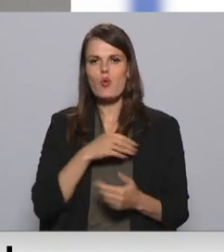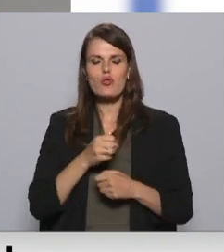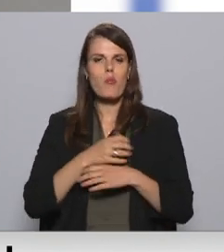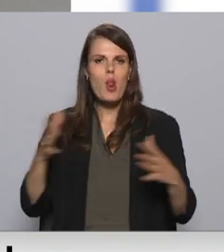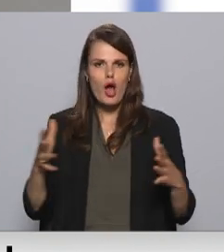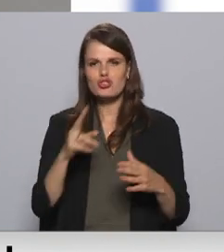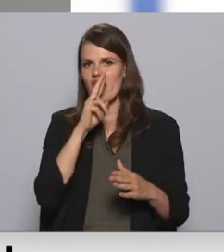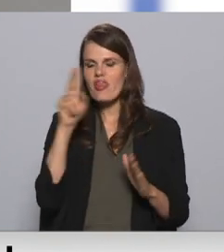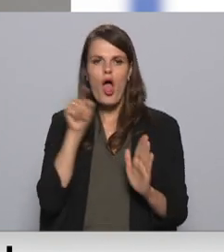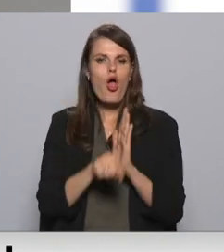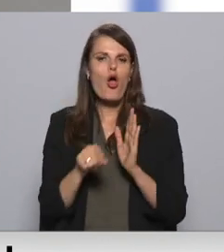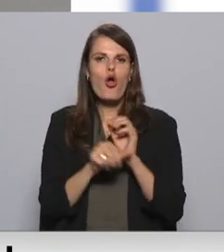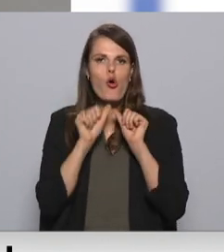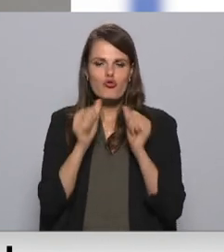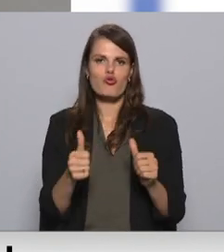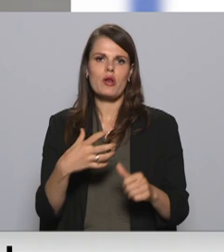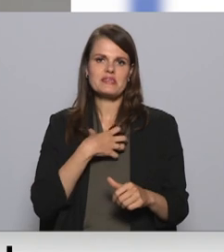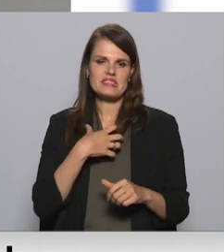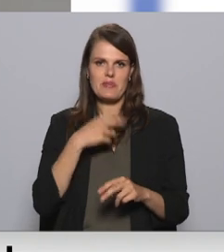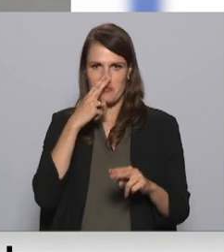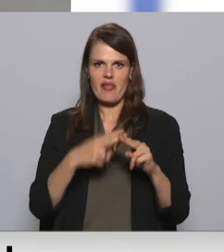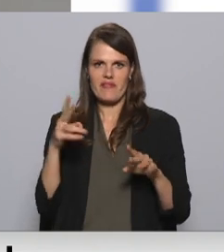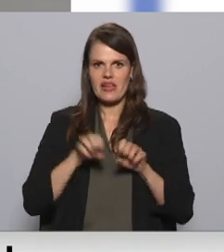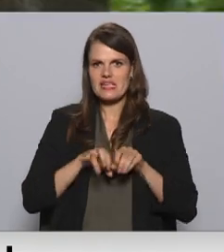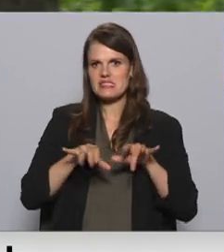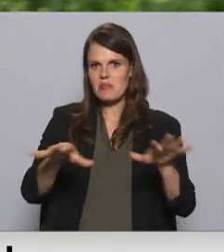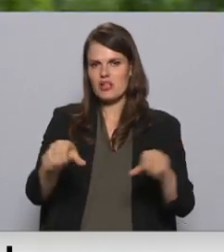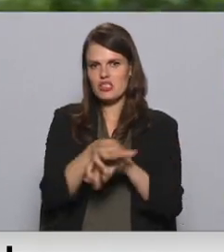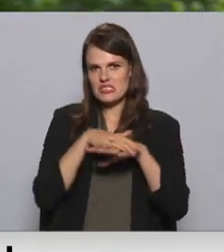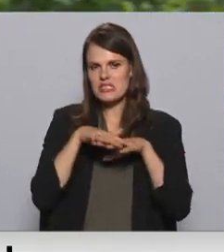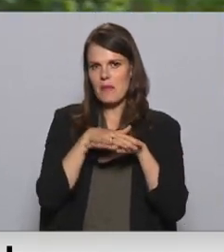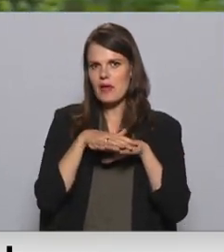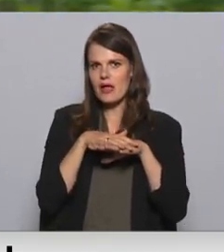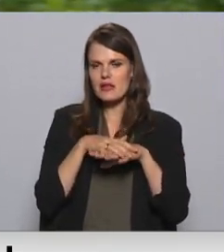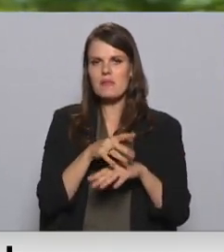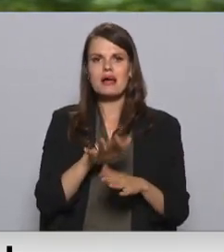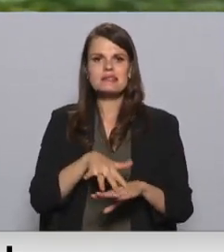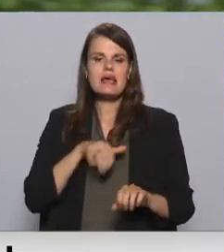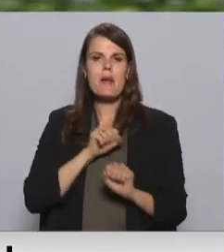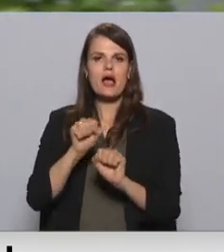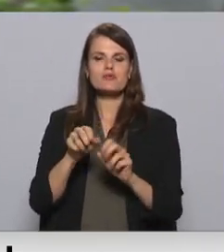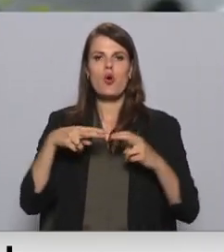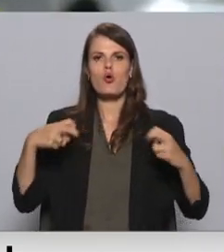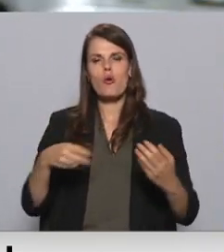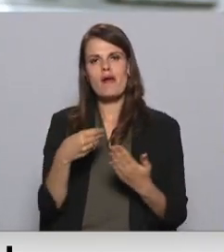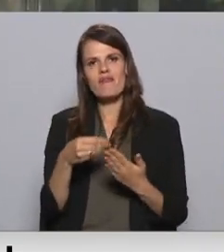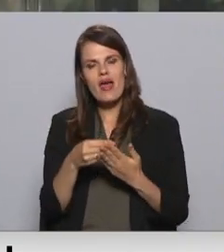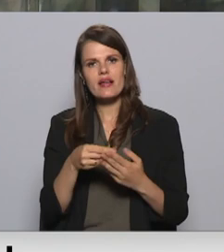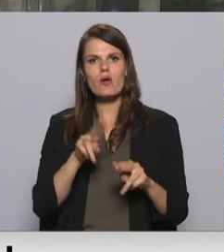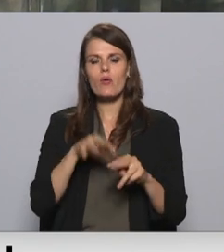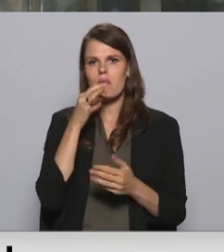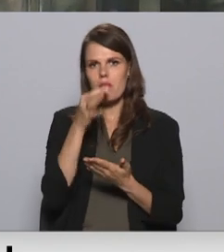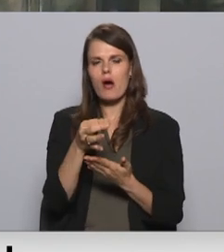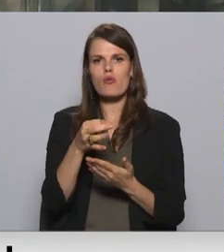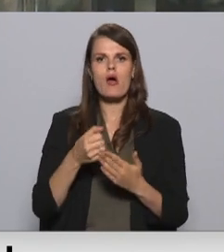nekontrolētu slimības infekcijas izplatīšanos sabiedrībā. Saimas aizsardzības komisija šodien vērtēja un pauda atbalstu valdības